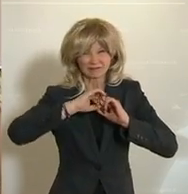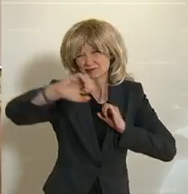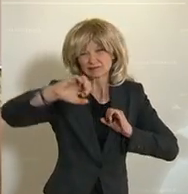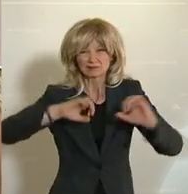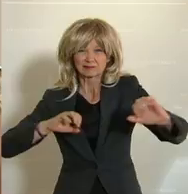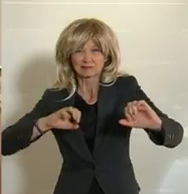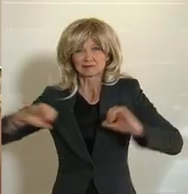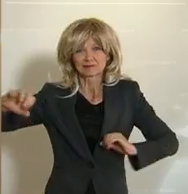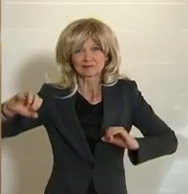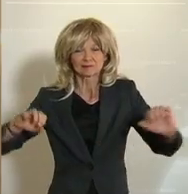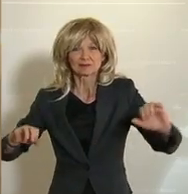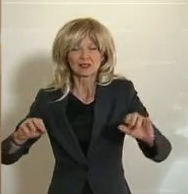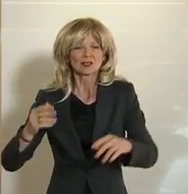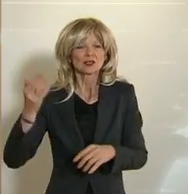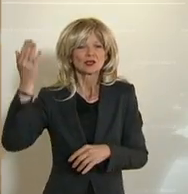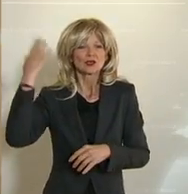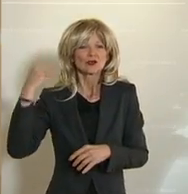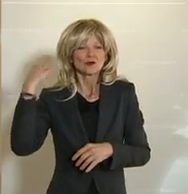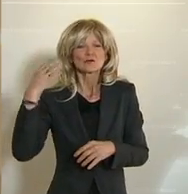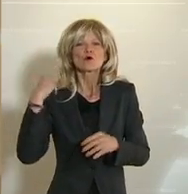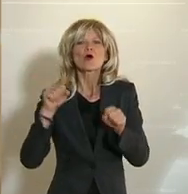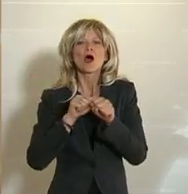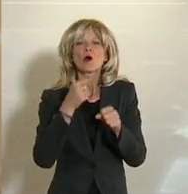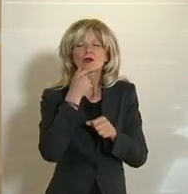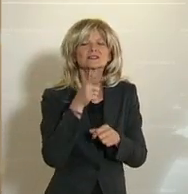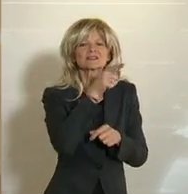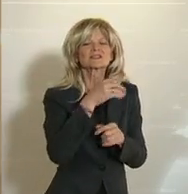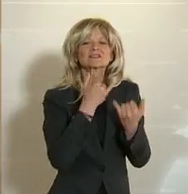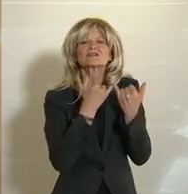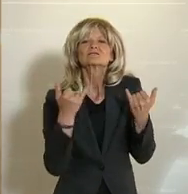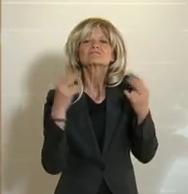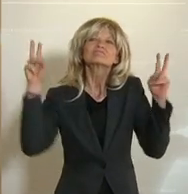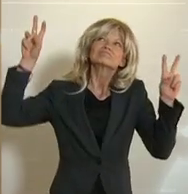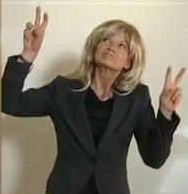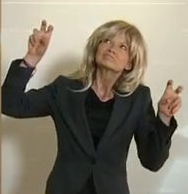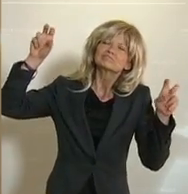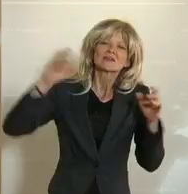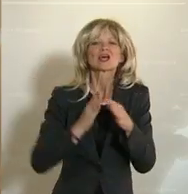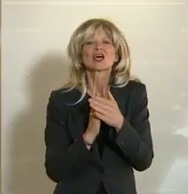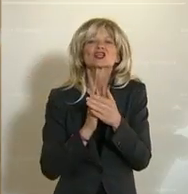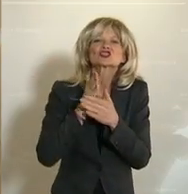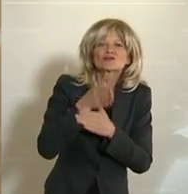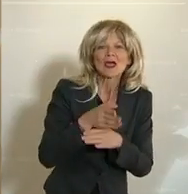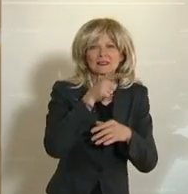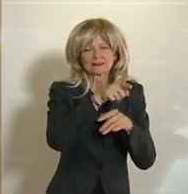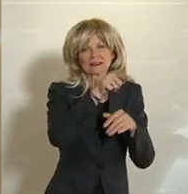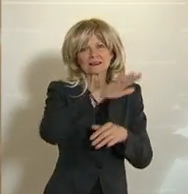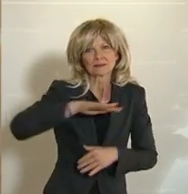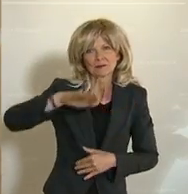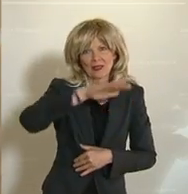auch die Schweiz dieser Region, politisch läuft hier nichts ohne die Hispola.